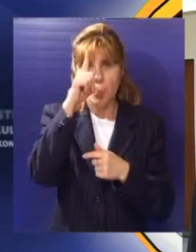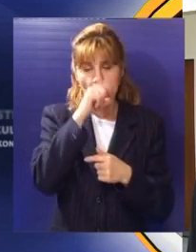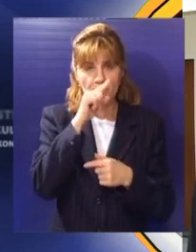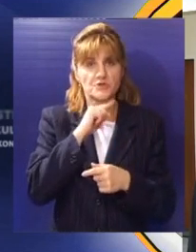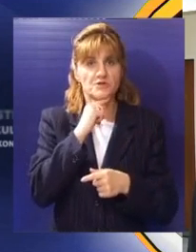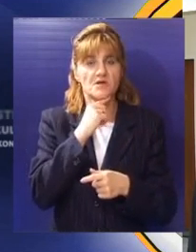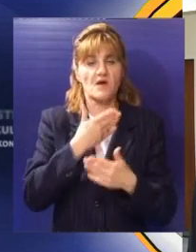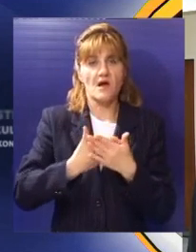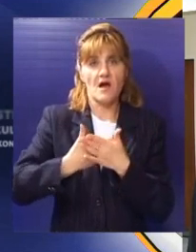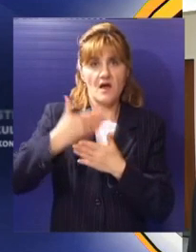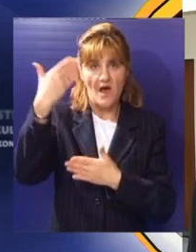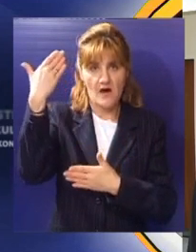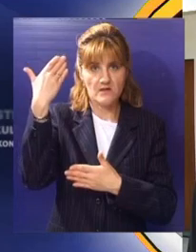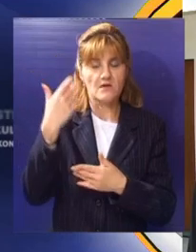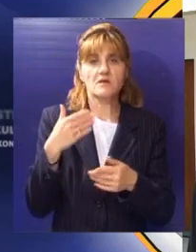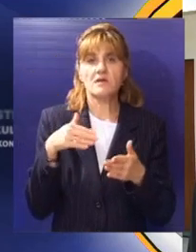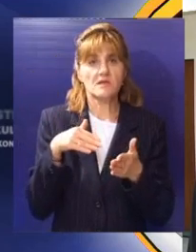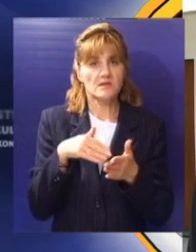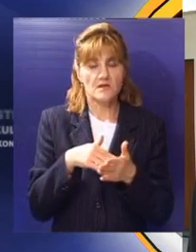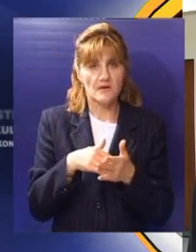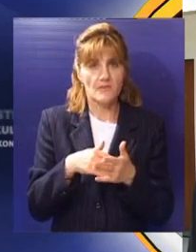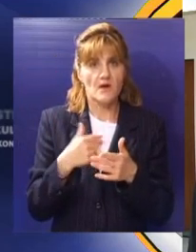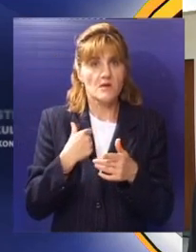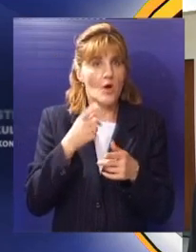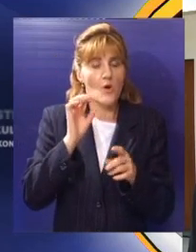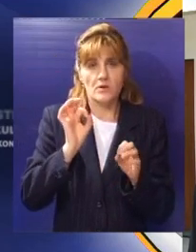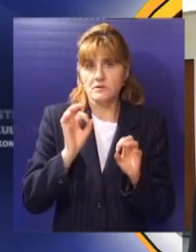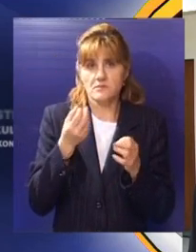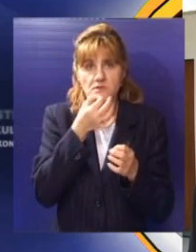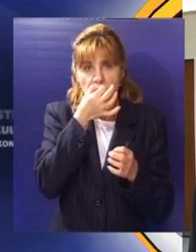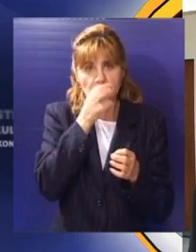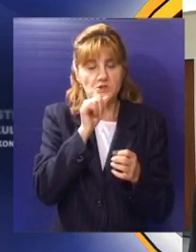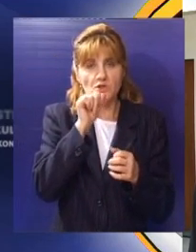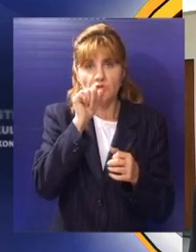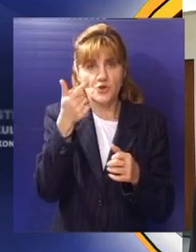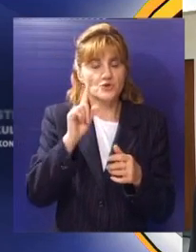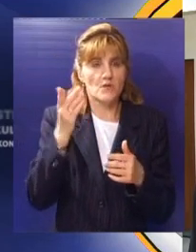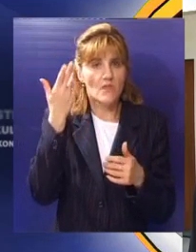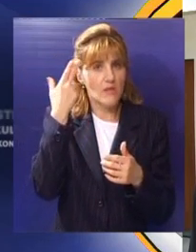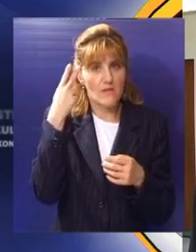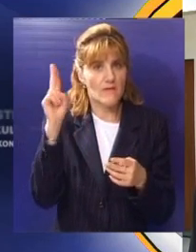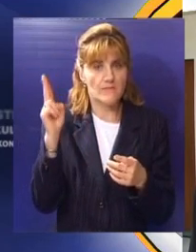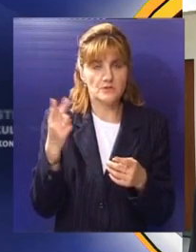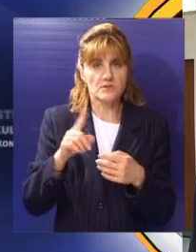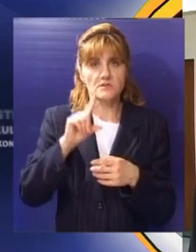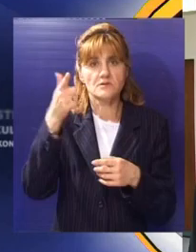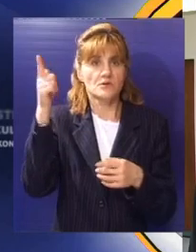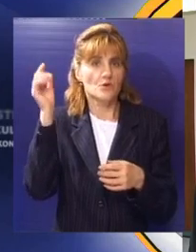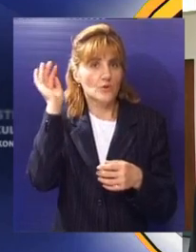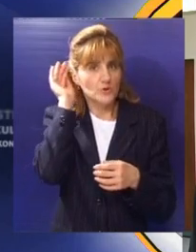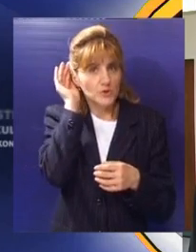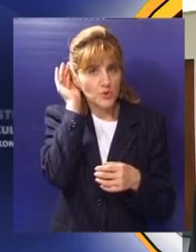opštine, odnosno od grada, tako da uopšte nismo upoznati. Jedino imamo neke informacije sa strane, tako reći,